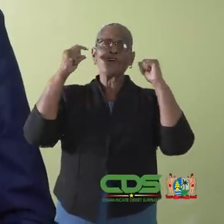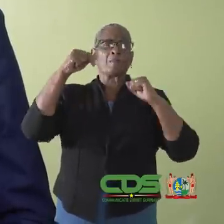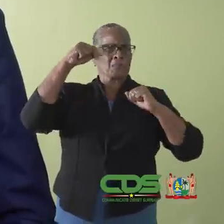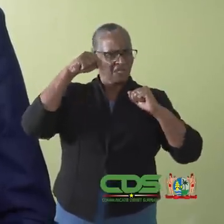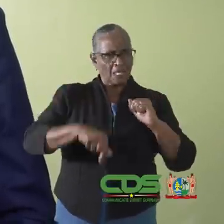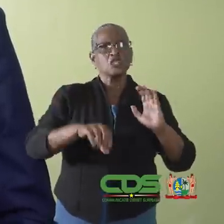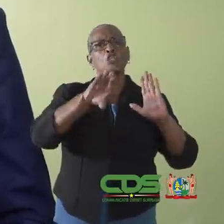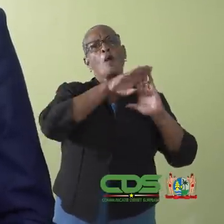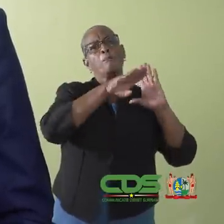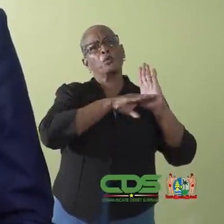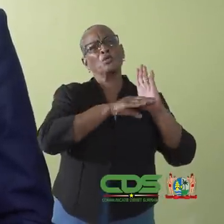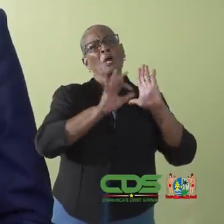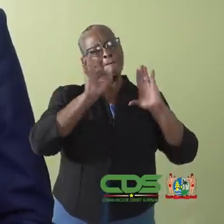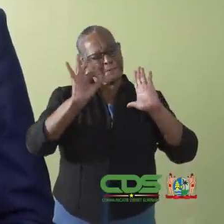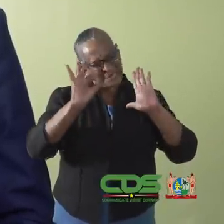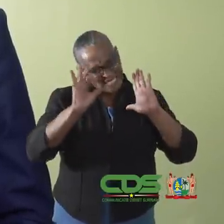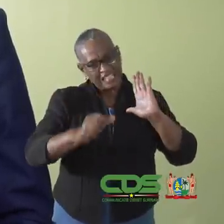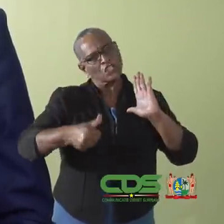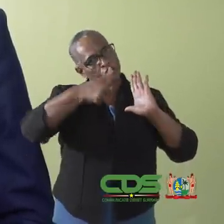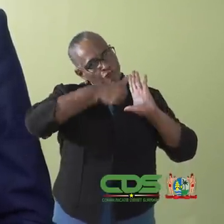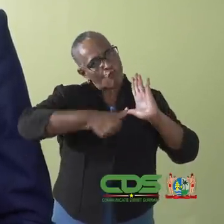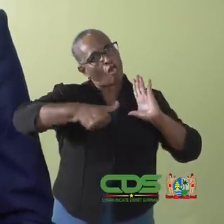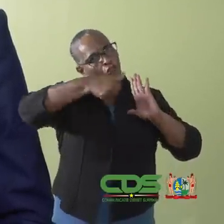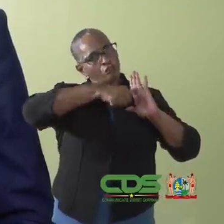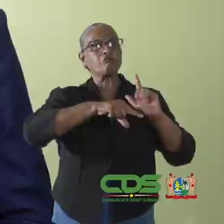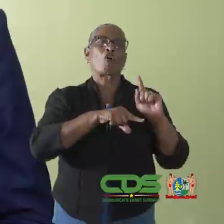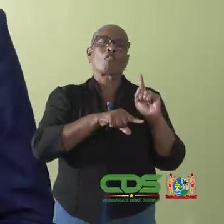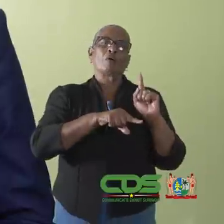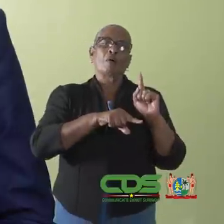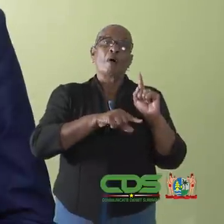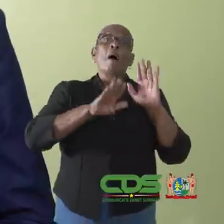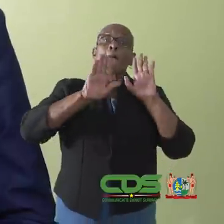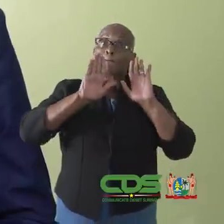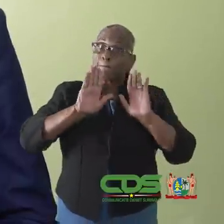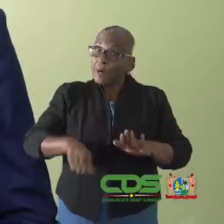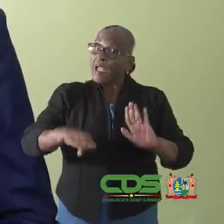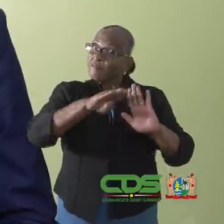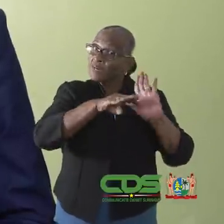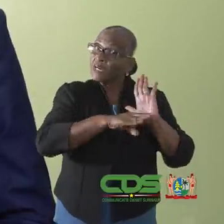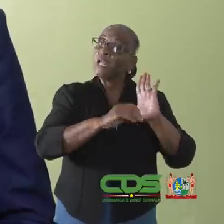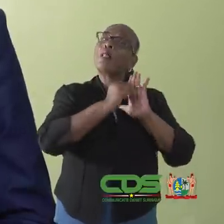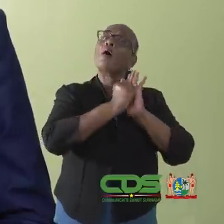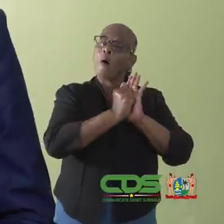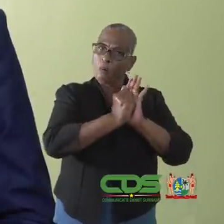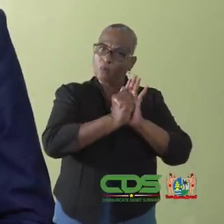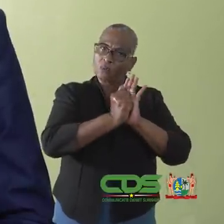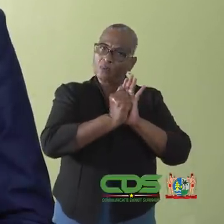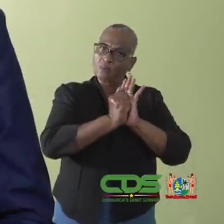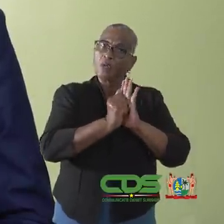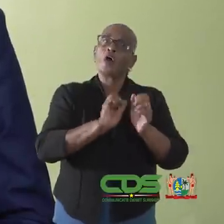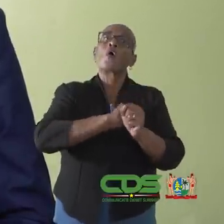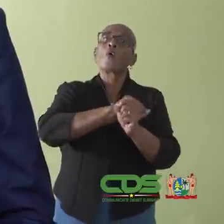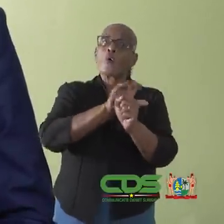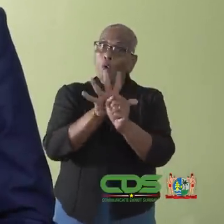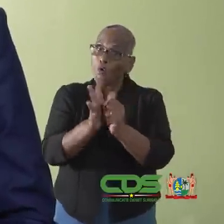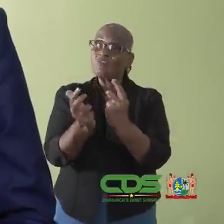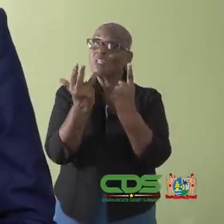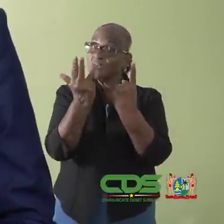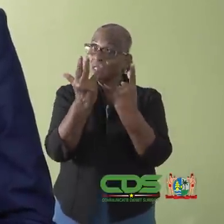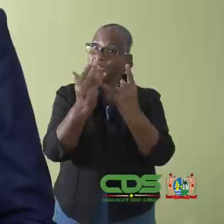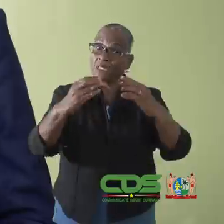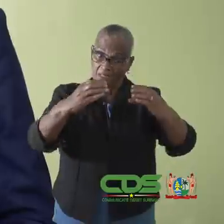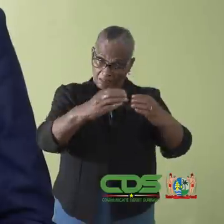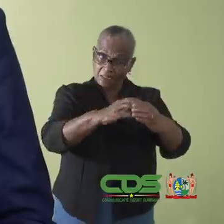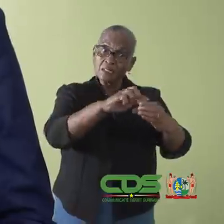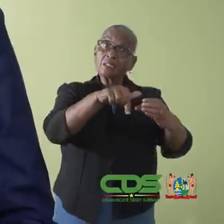bedrijfsleven om deze protocolen op de juiste manier te blijven volgen. Blijft u zich aan de regels houden. Het